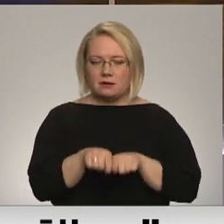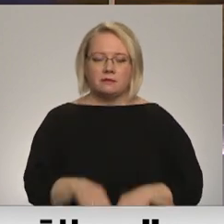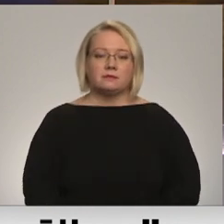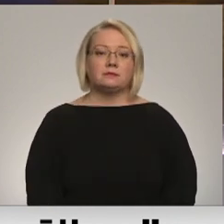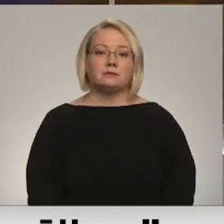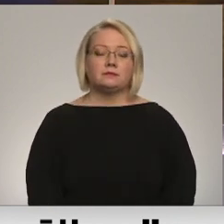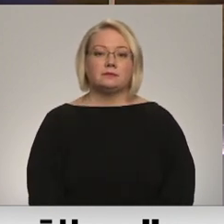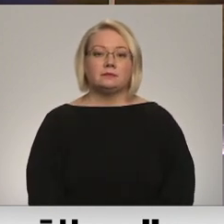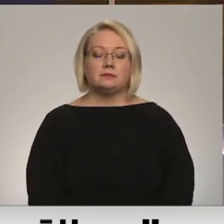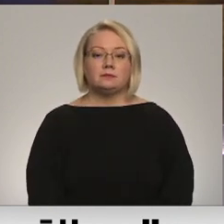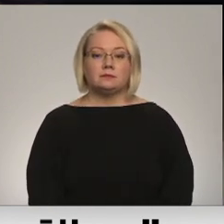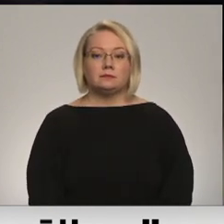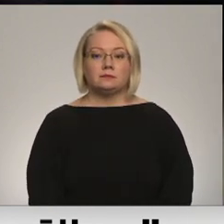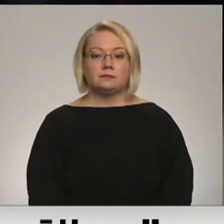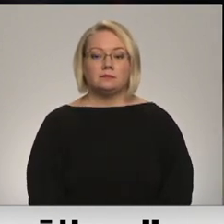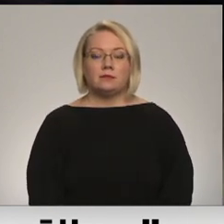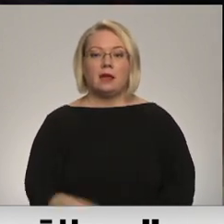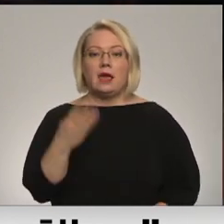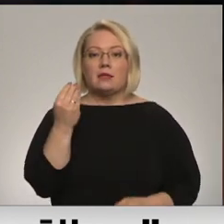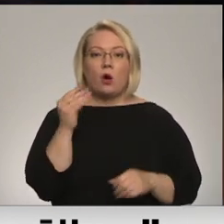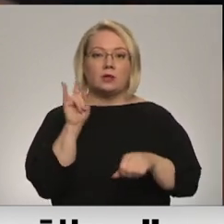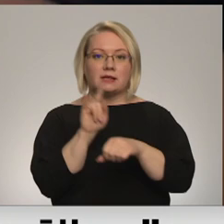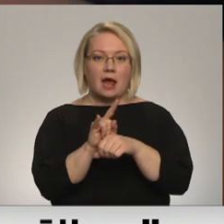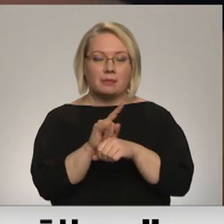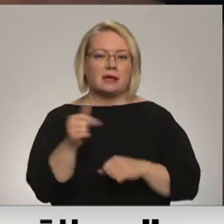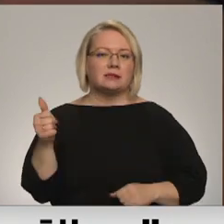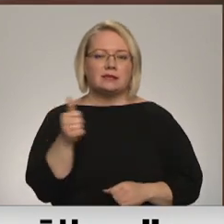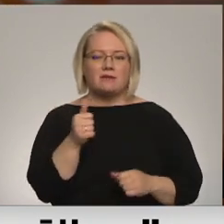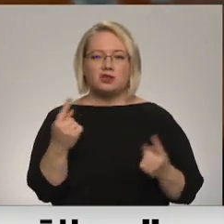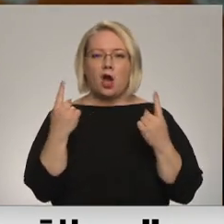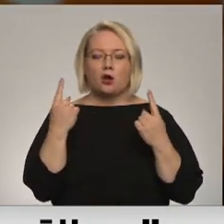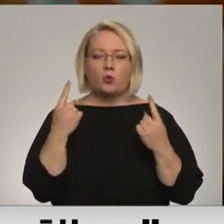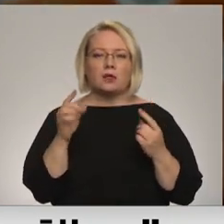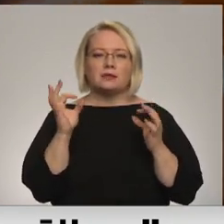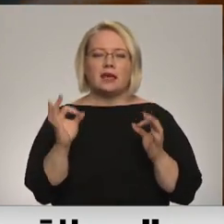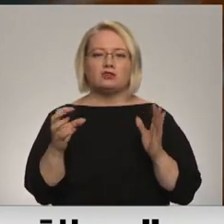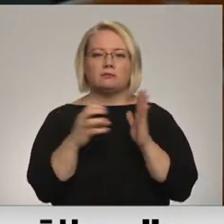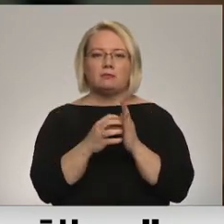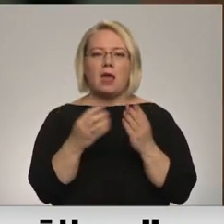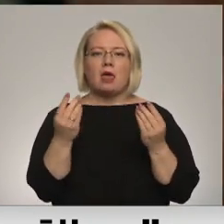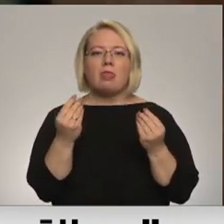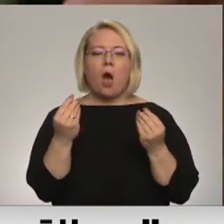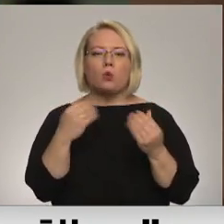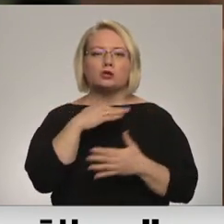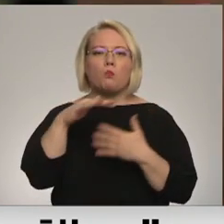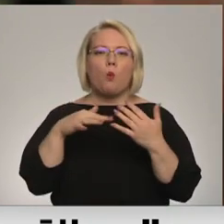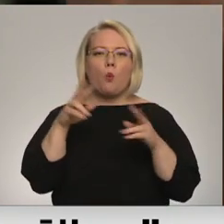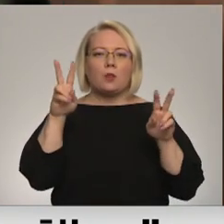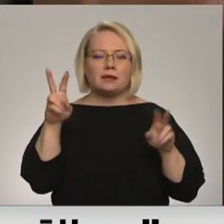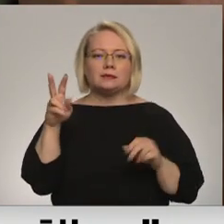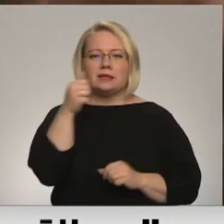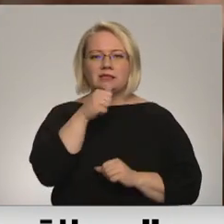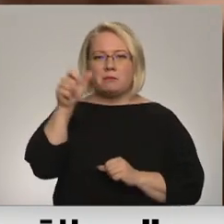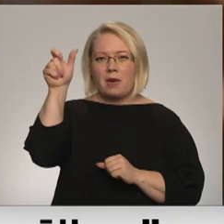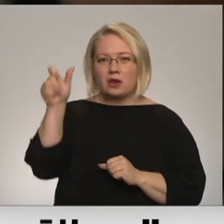Nikola Grīnvalde. Naudas krāpniecībā sevišķi aktuāls kļuvis apzīmējums naudas mūlis. Tā ir personi, kas